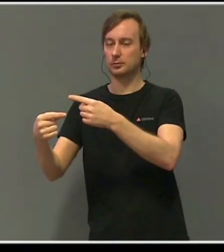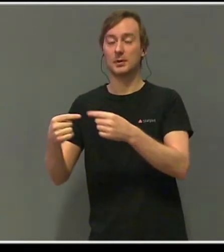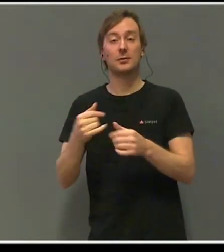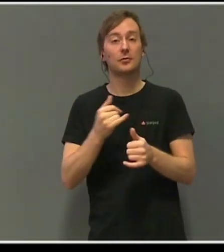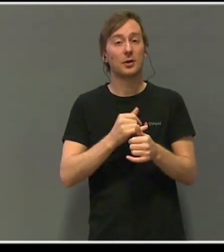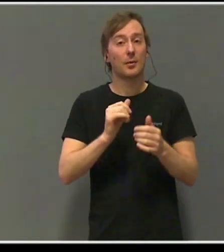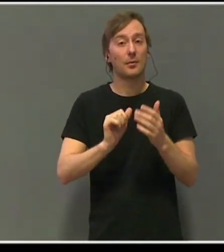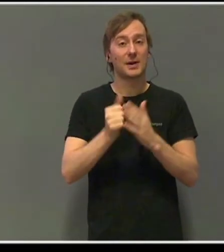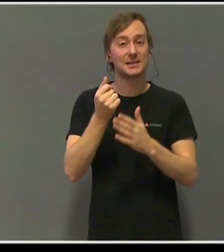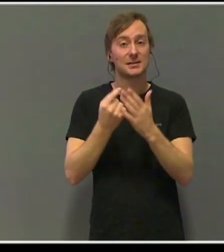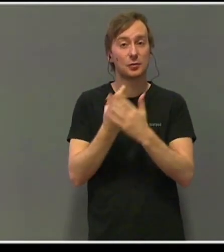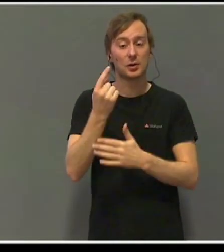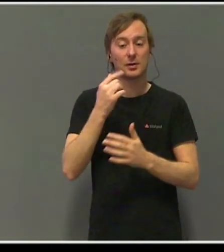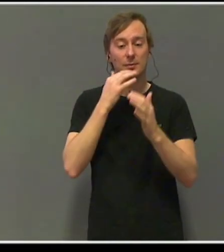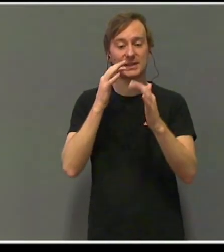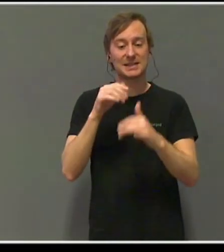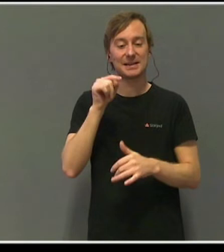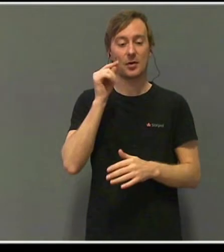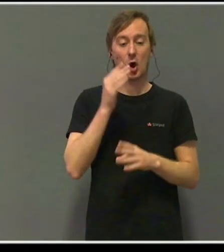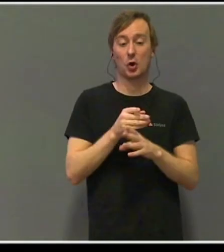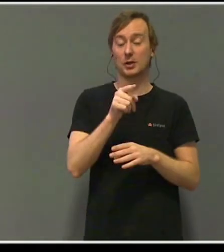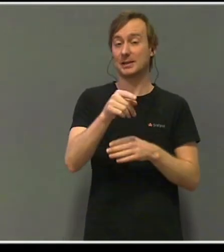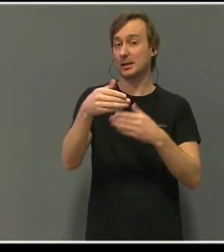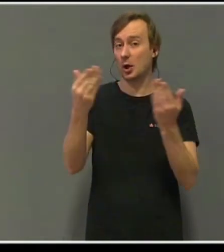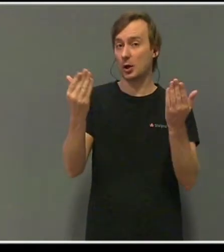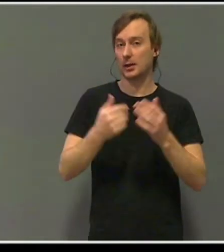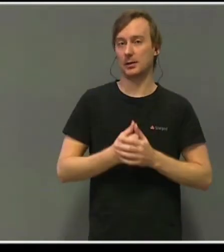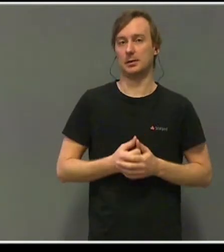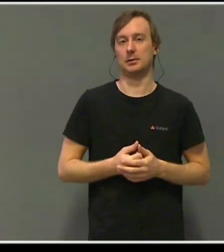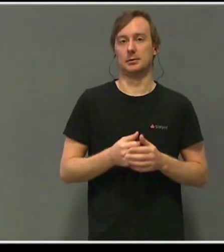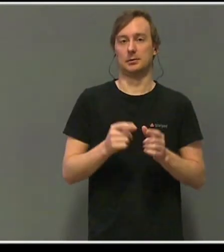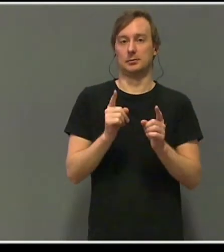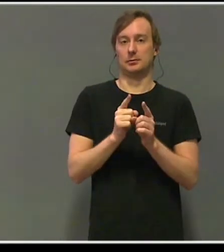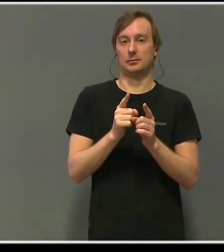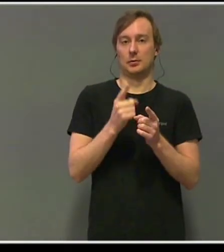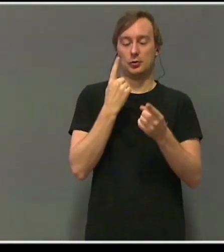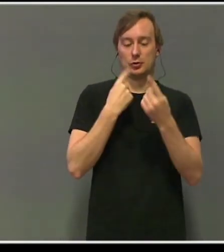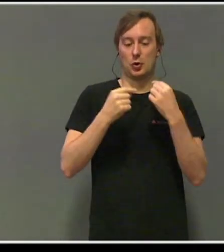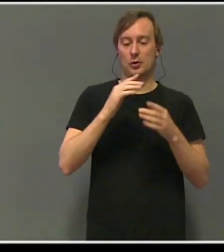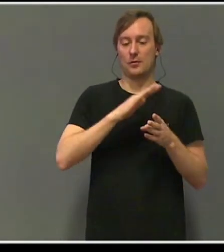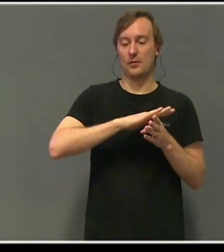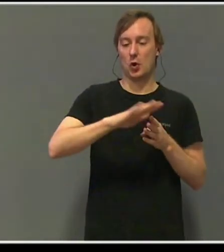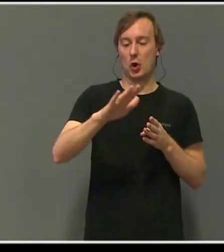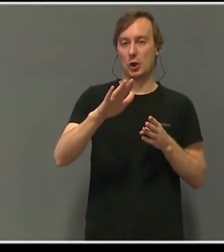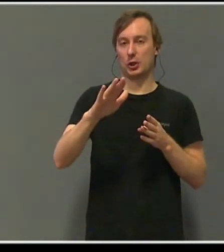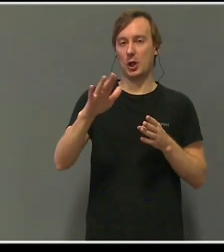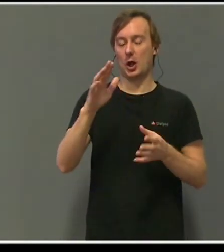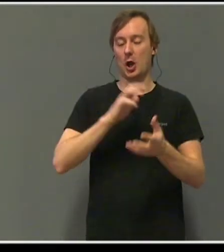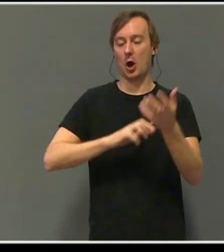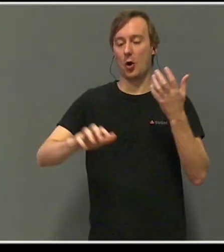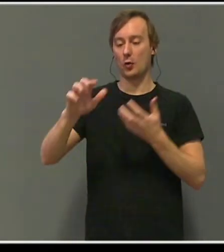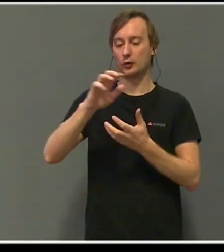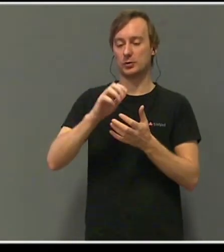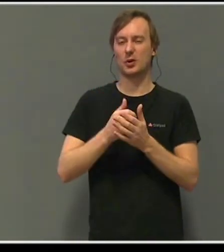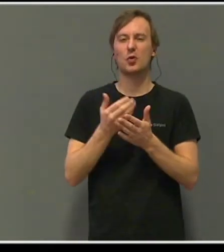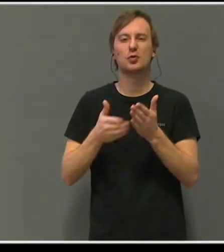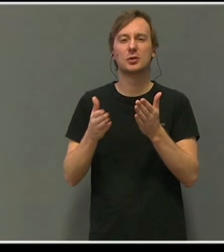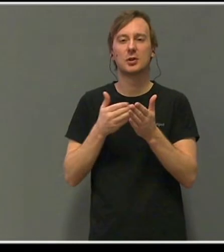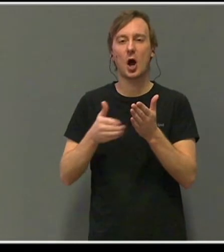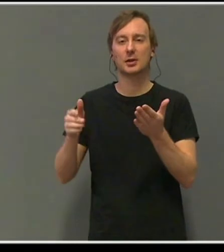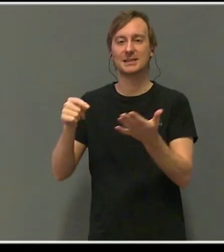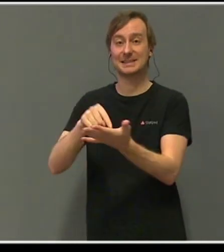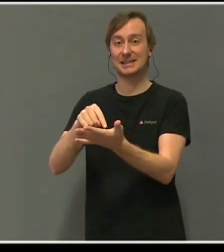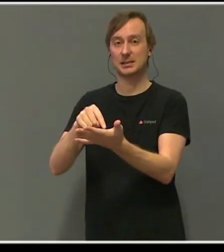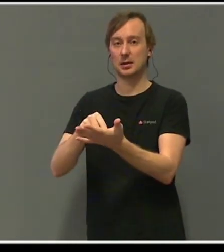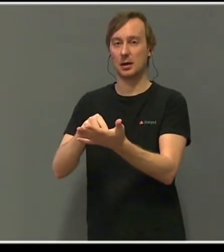dagen på er sorgfylt kaos. Det var en slags unntakstilstand hvor vi satt oppe hverandre